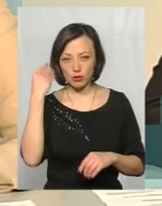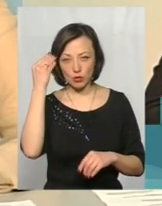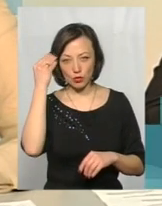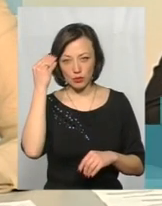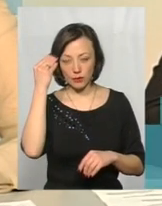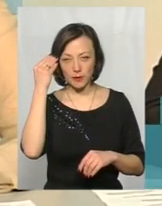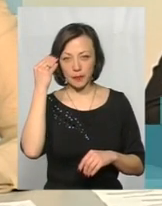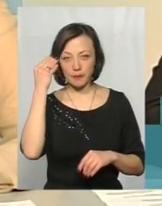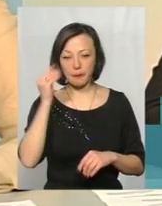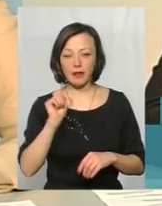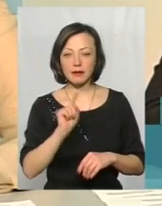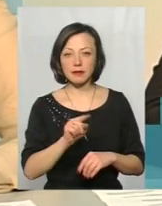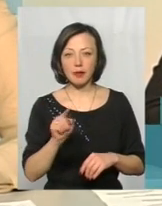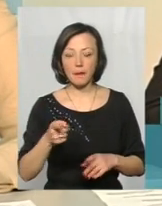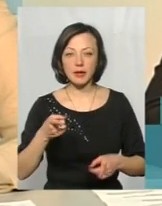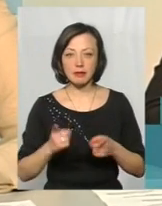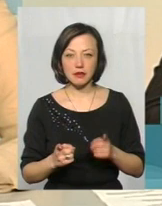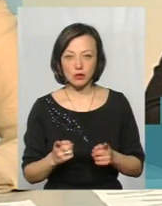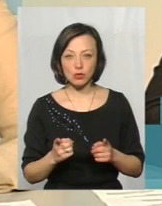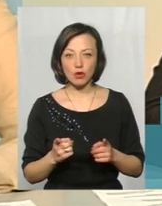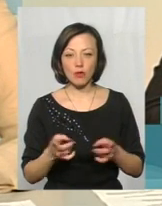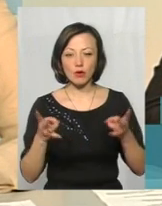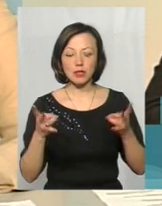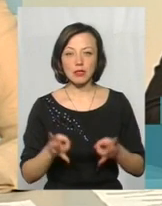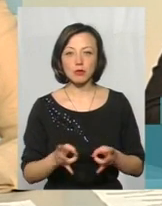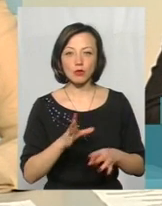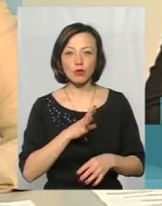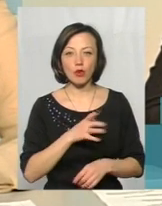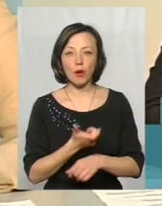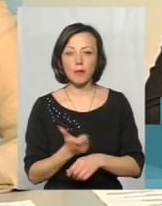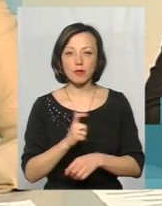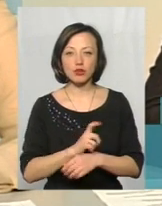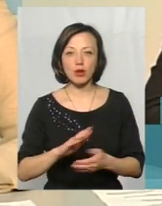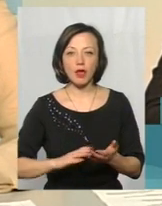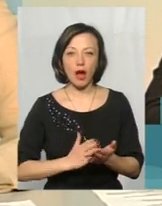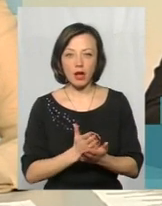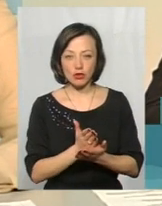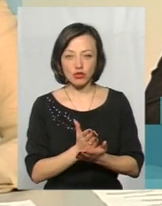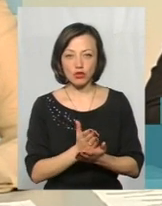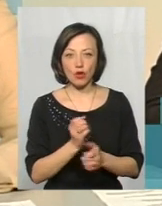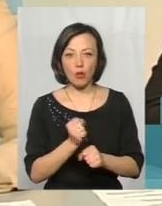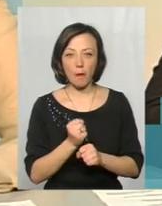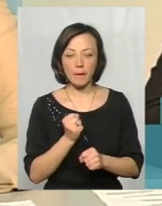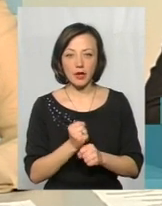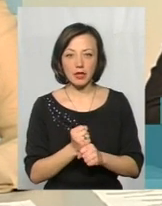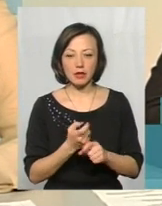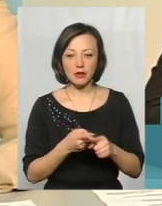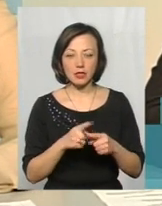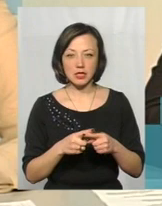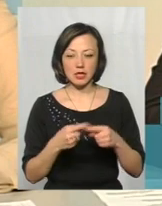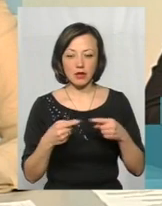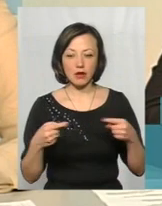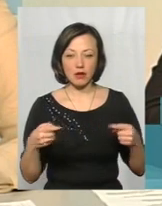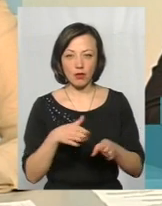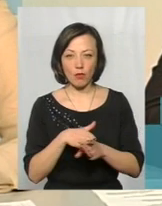що там дійсно потрібно було більш якісніше робити оці роботи. Тому